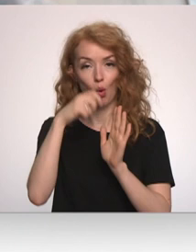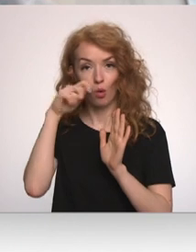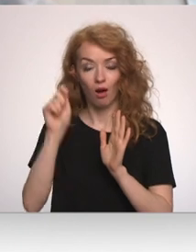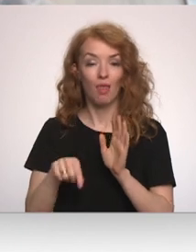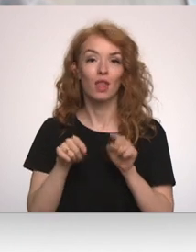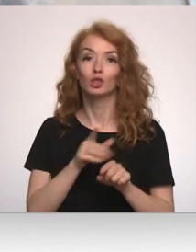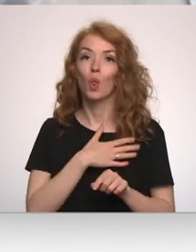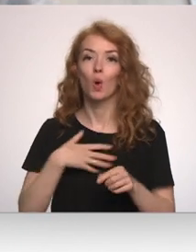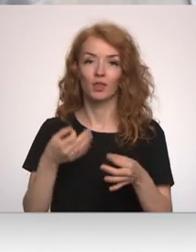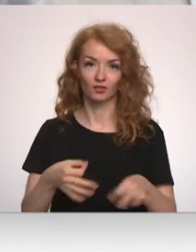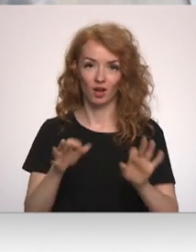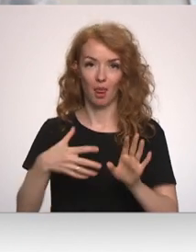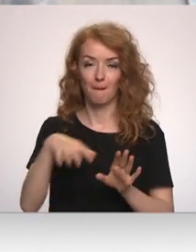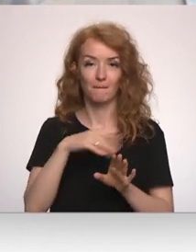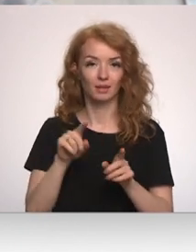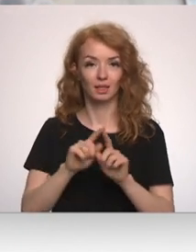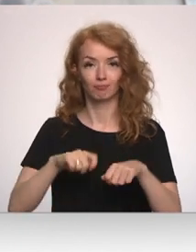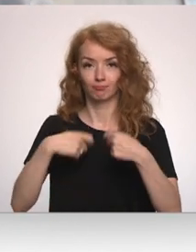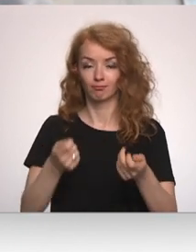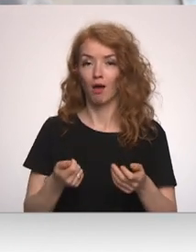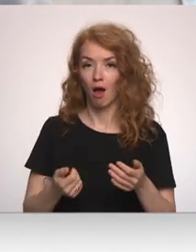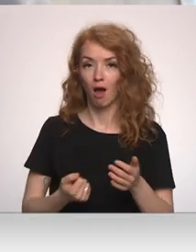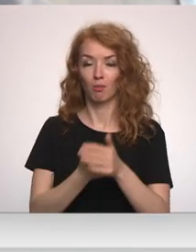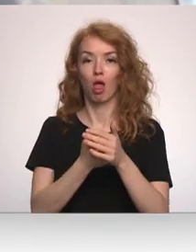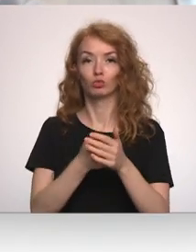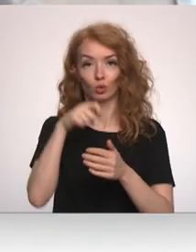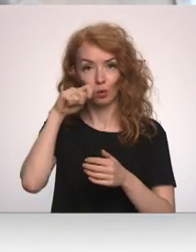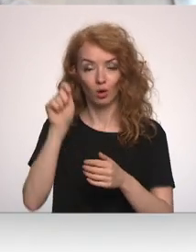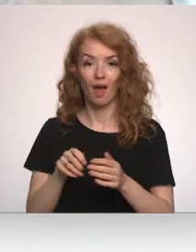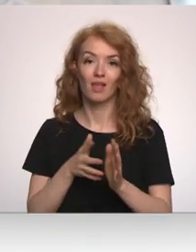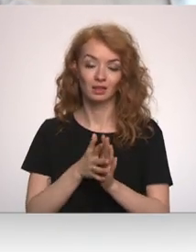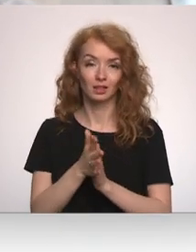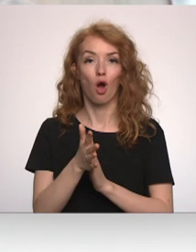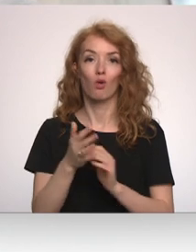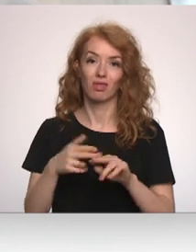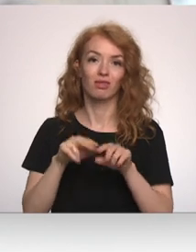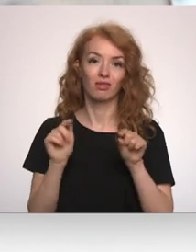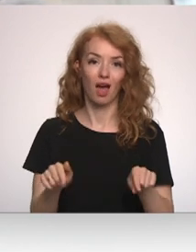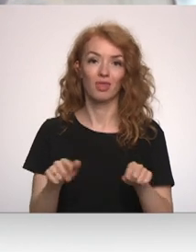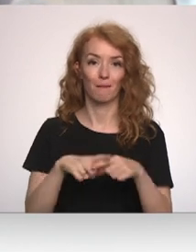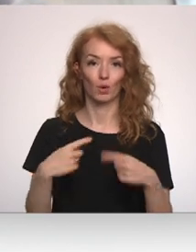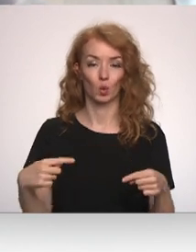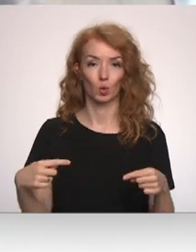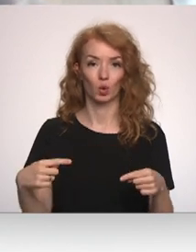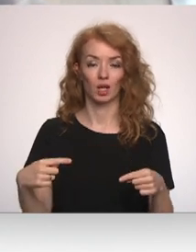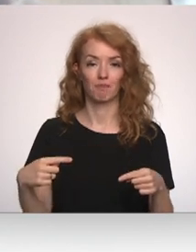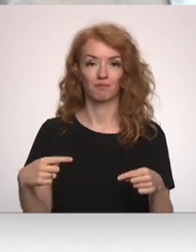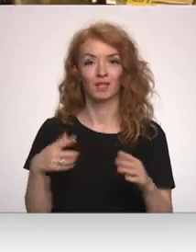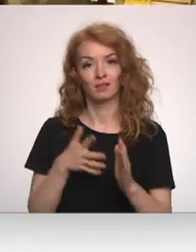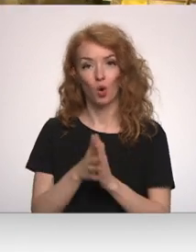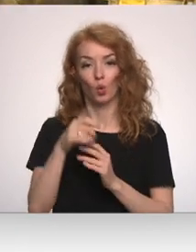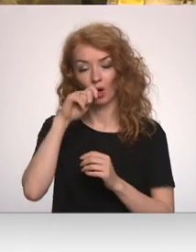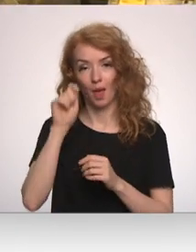Tas ir ļoti svarīgi, lai mēs arī sniedzam atbalstu Ukrainai caur tādiem produktiem, par caur Ukrainas